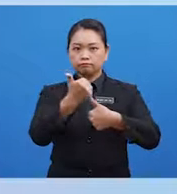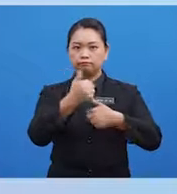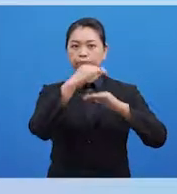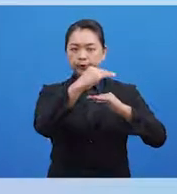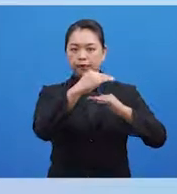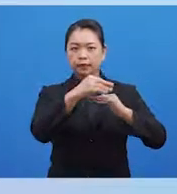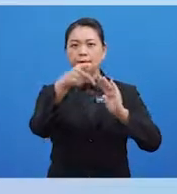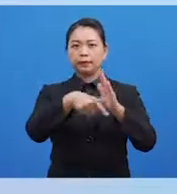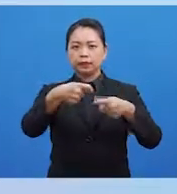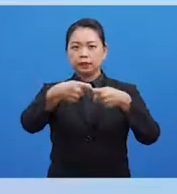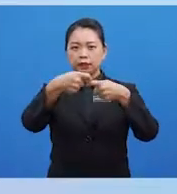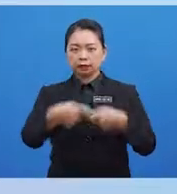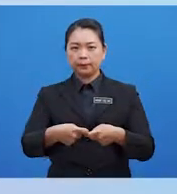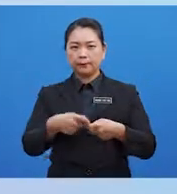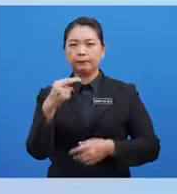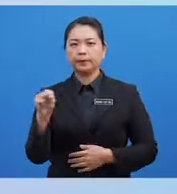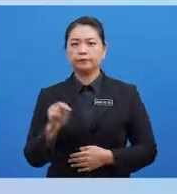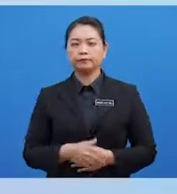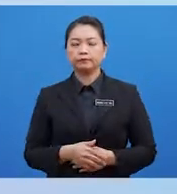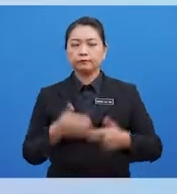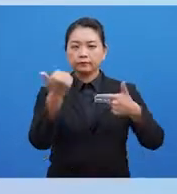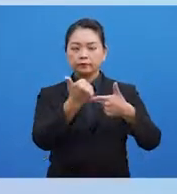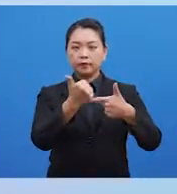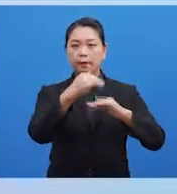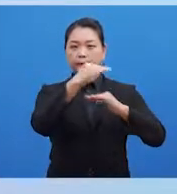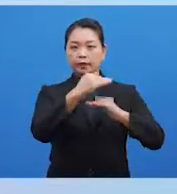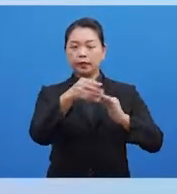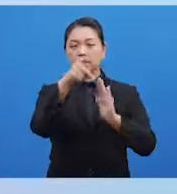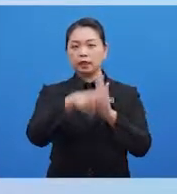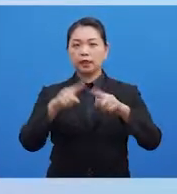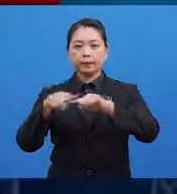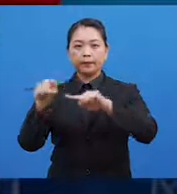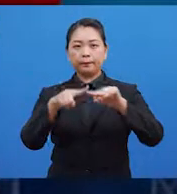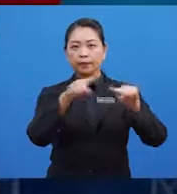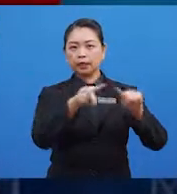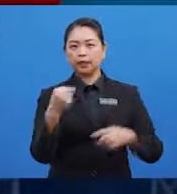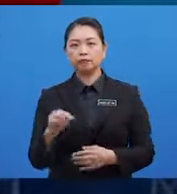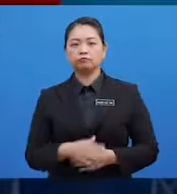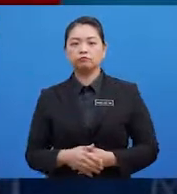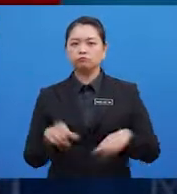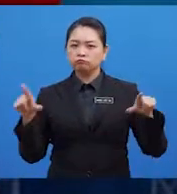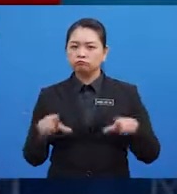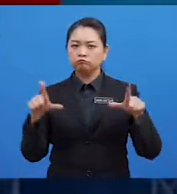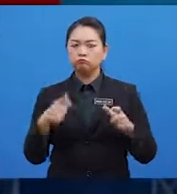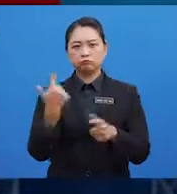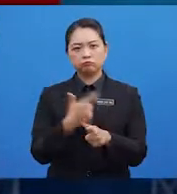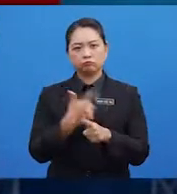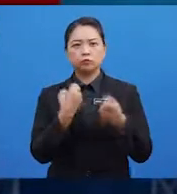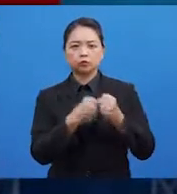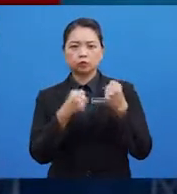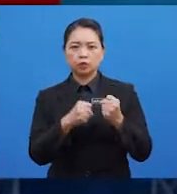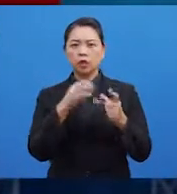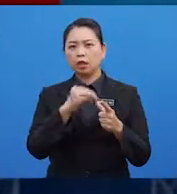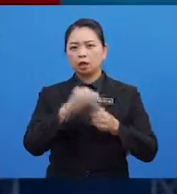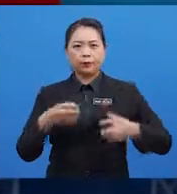peringkat penetapan Dan dua, peringkat kepelbagaian Pelakuan latihan sukan atau fizikal